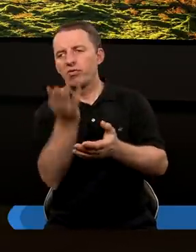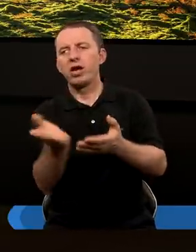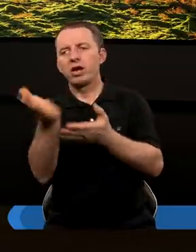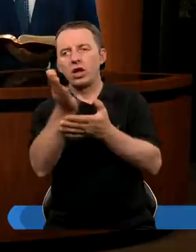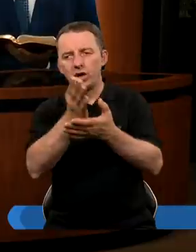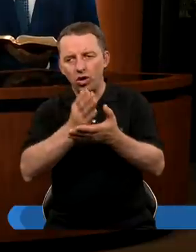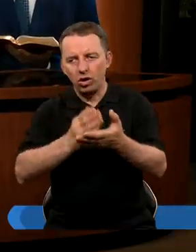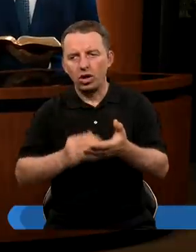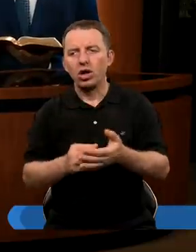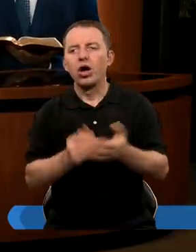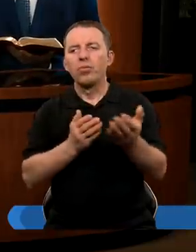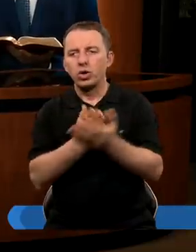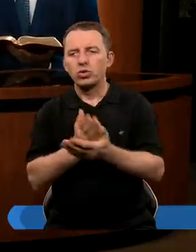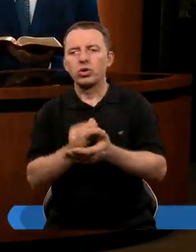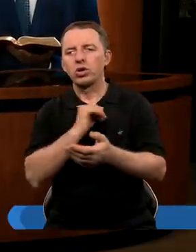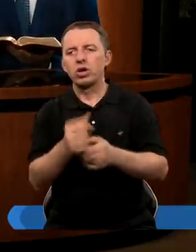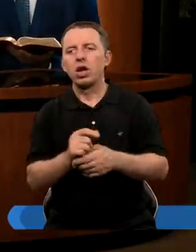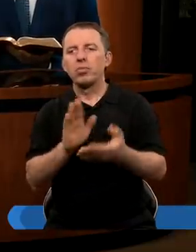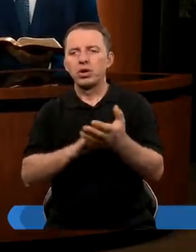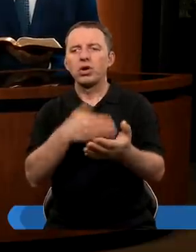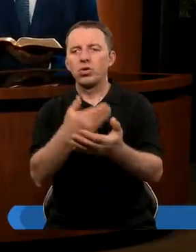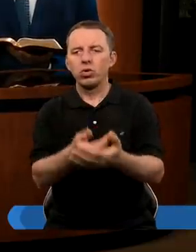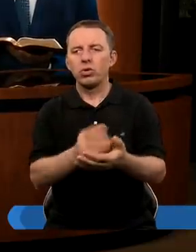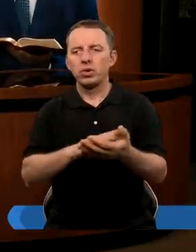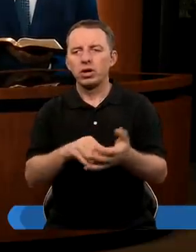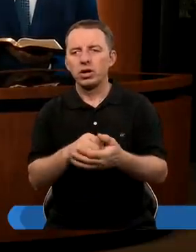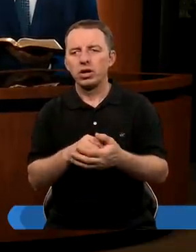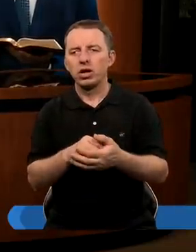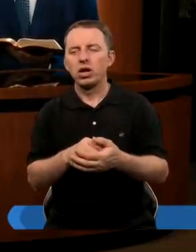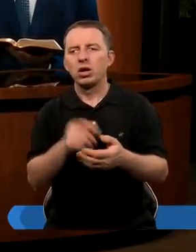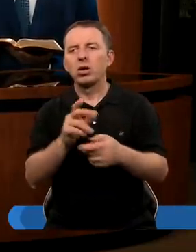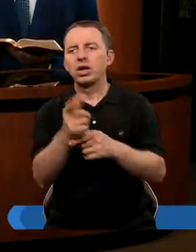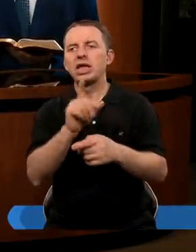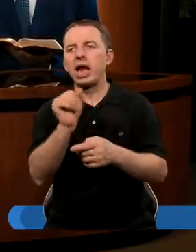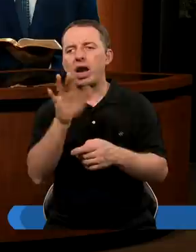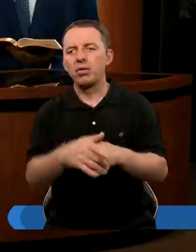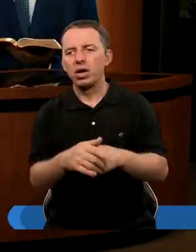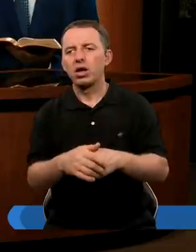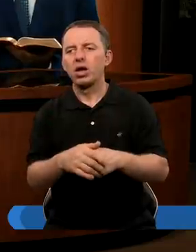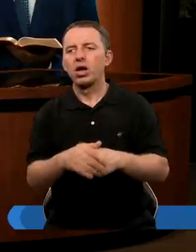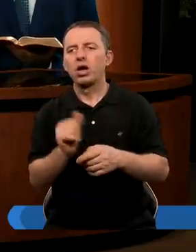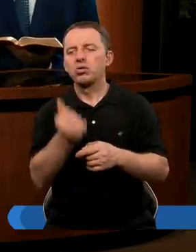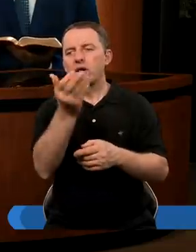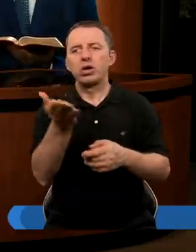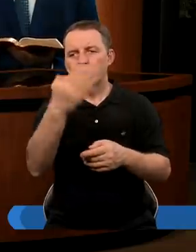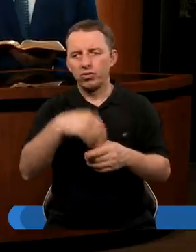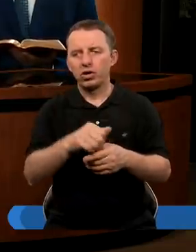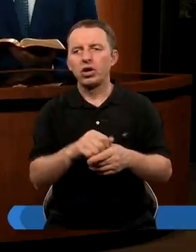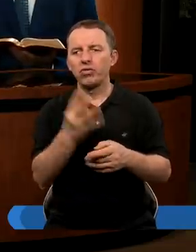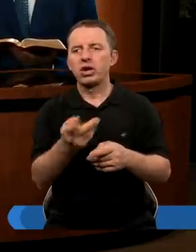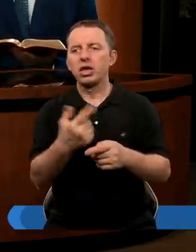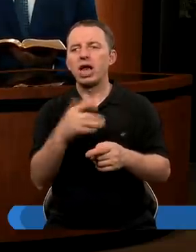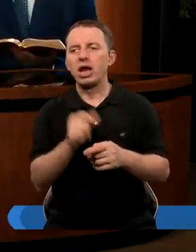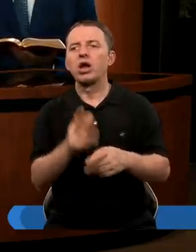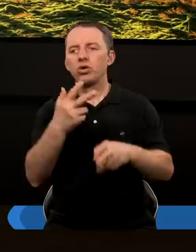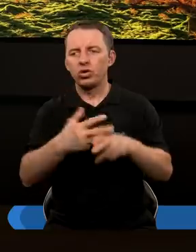rozdział. Posłużę się przekładem Pisma Świętego Piotra Zaremby. Rozdział czwarty, Księgi Daniela i werset